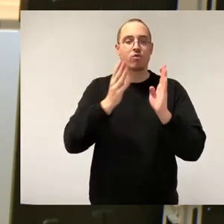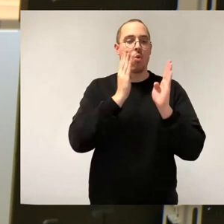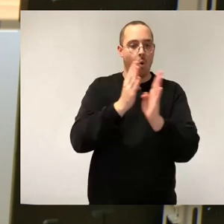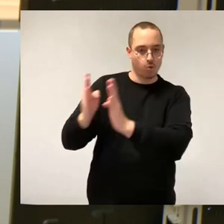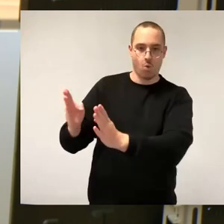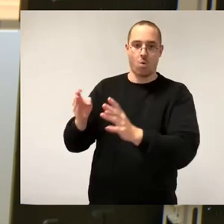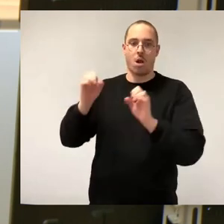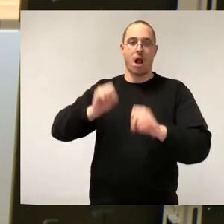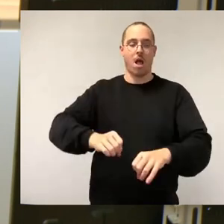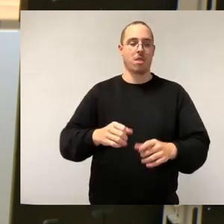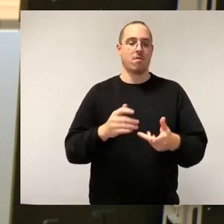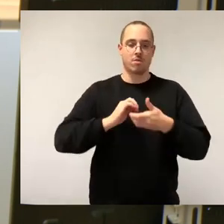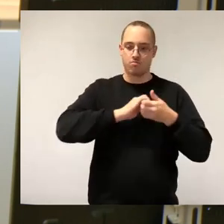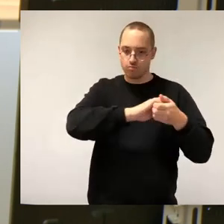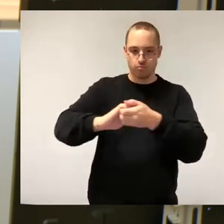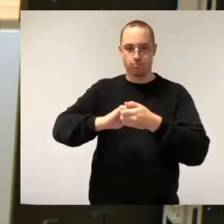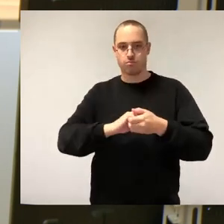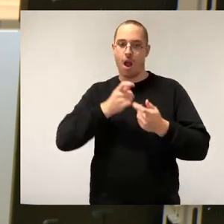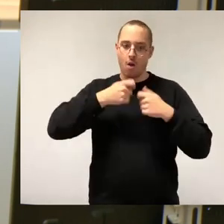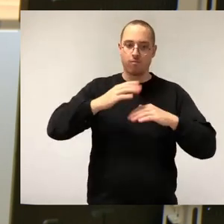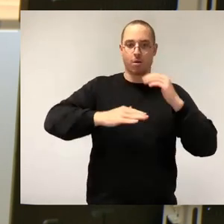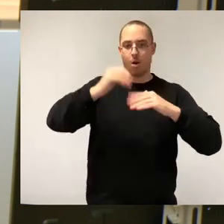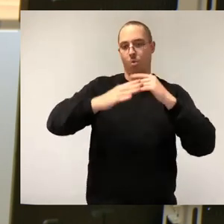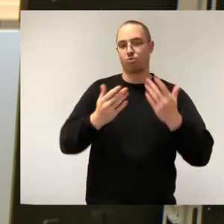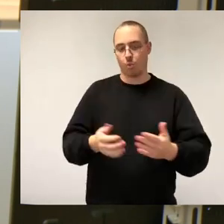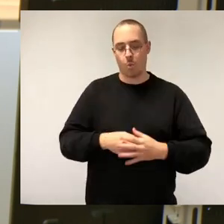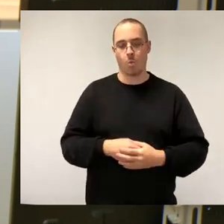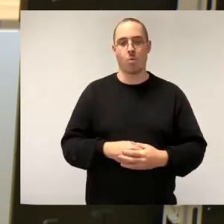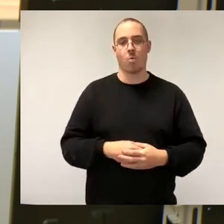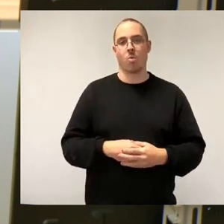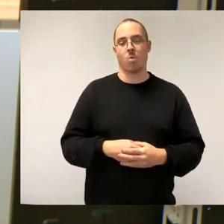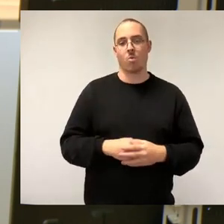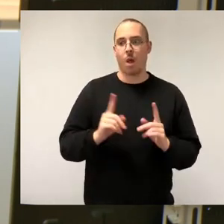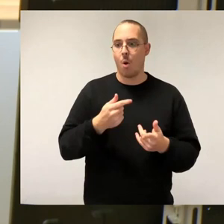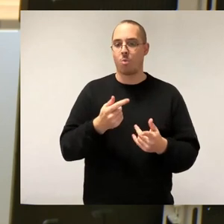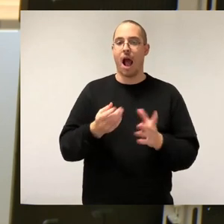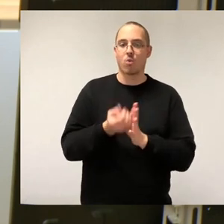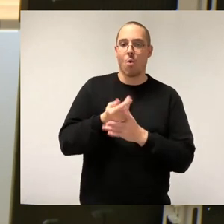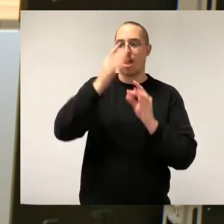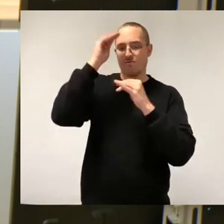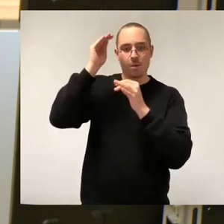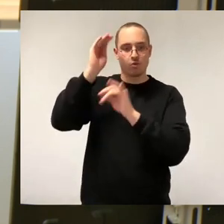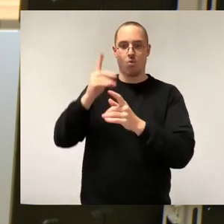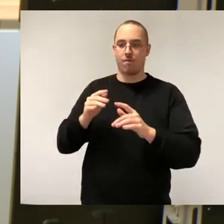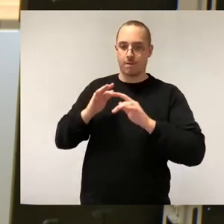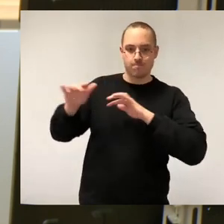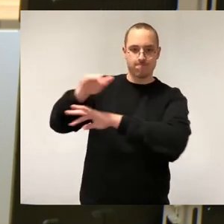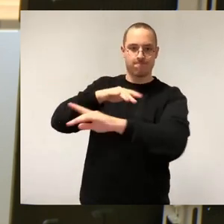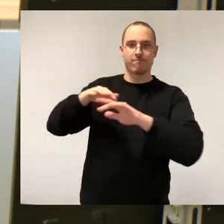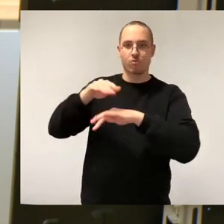zum Beispiel aktuelle Informationen, die die Unternehmen und die Wirtschaft betrifft, sammeln lassen.